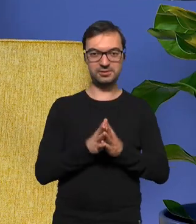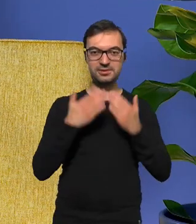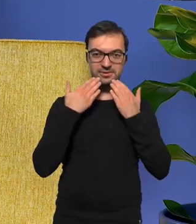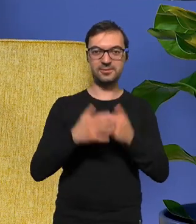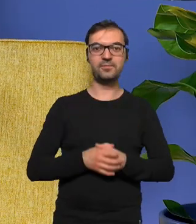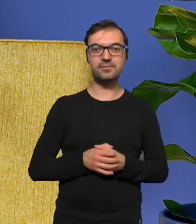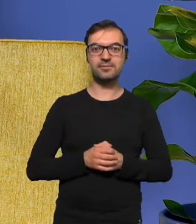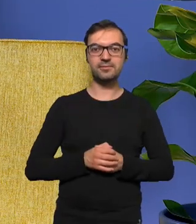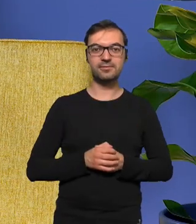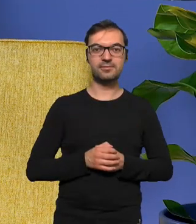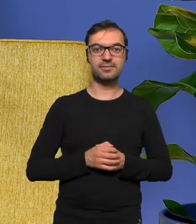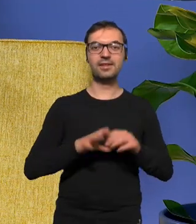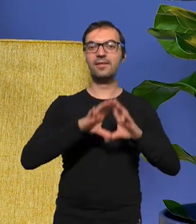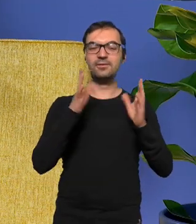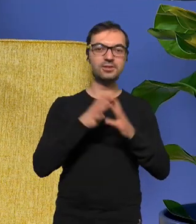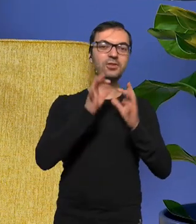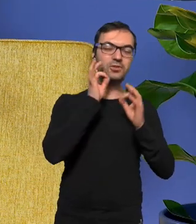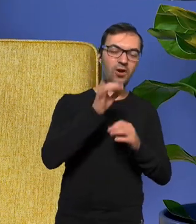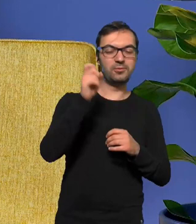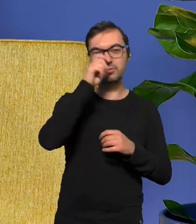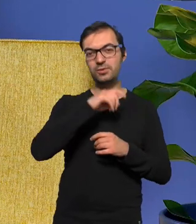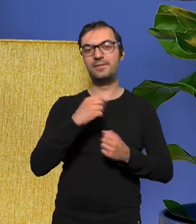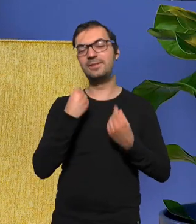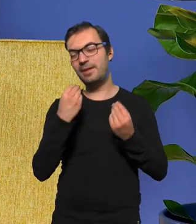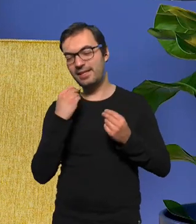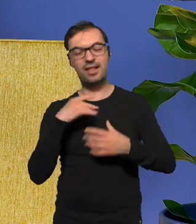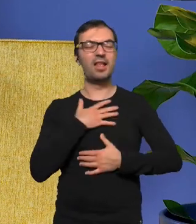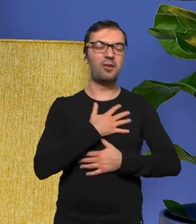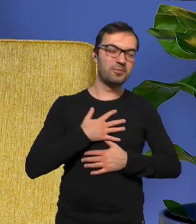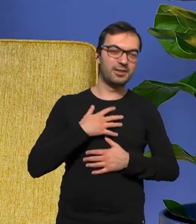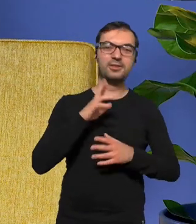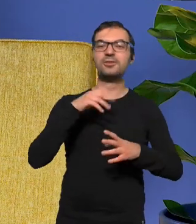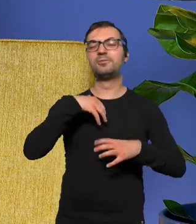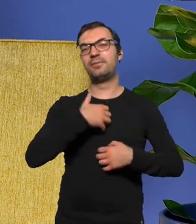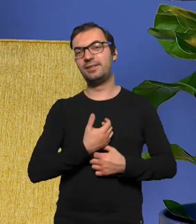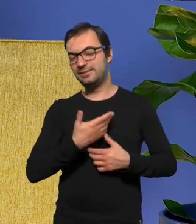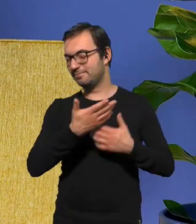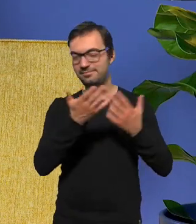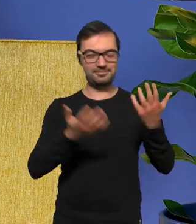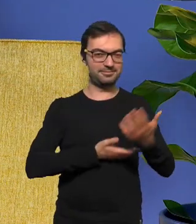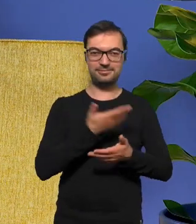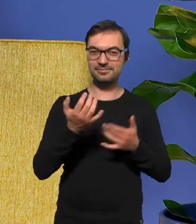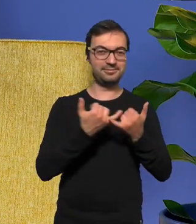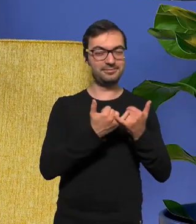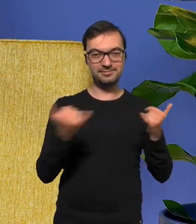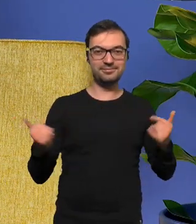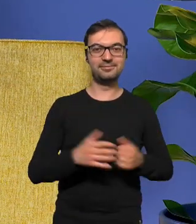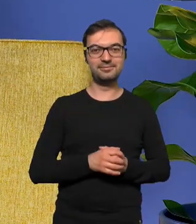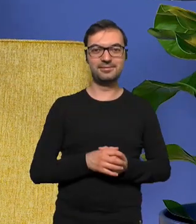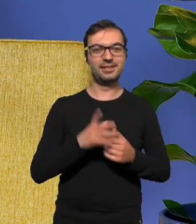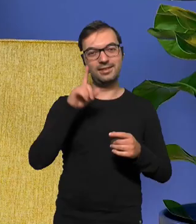no i tych wszystkich dobrych, złych, kochanych nielubianych, zmęczonych i innych